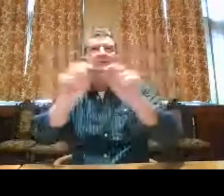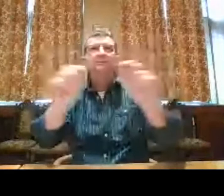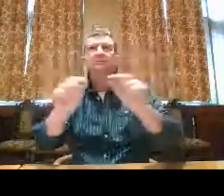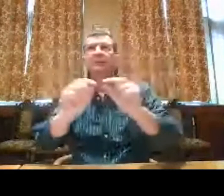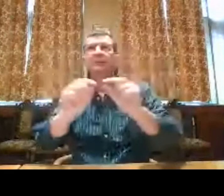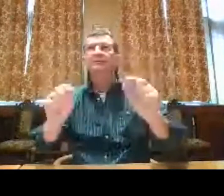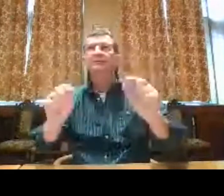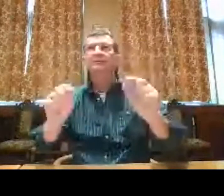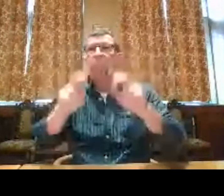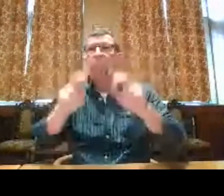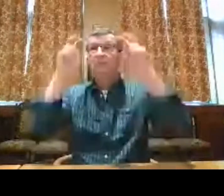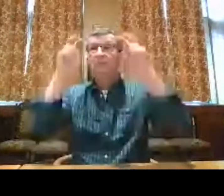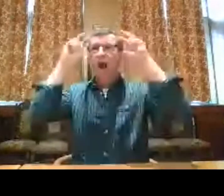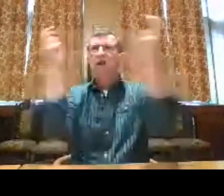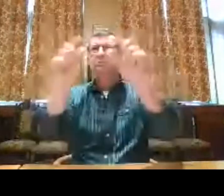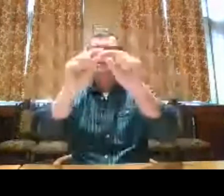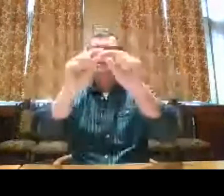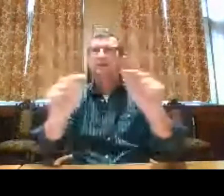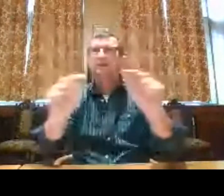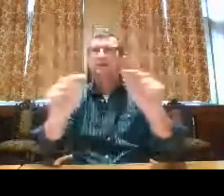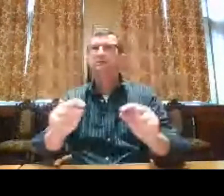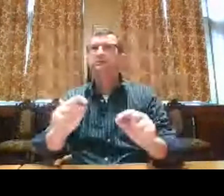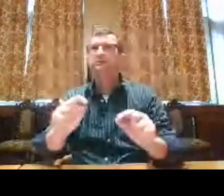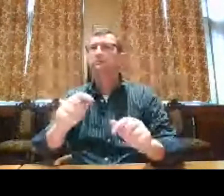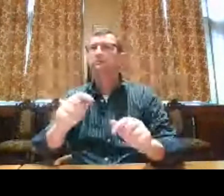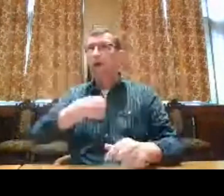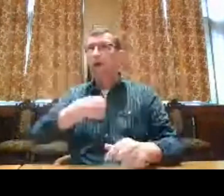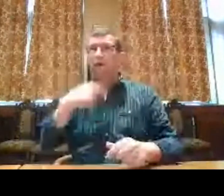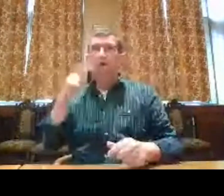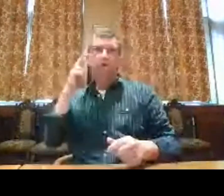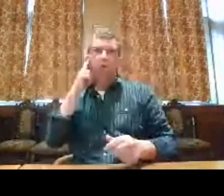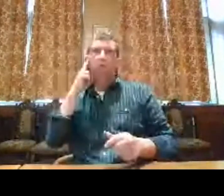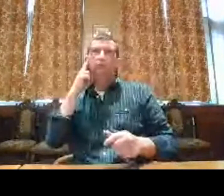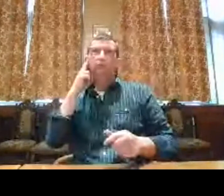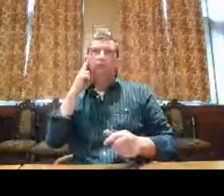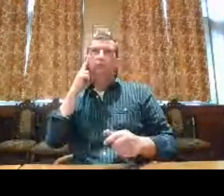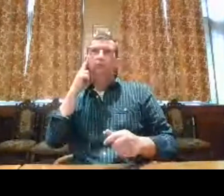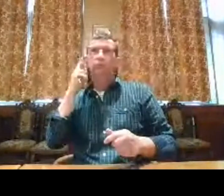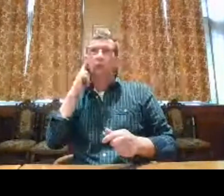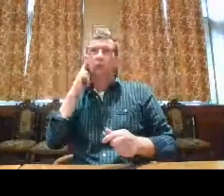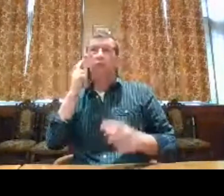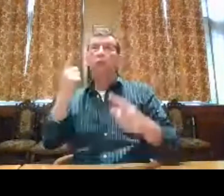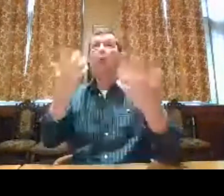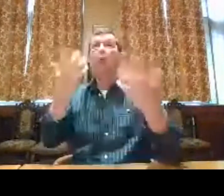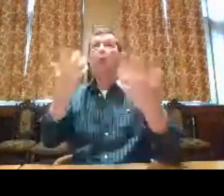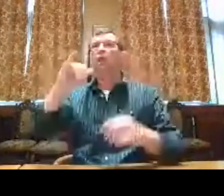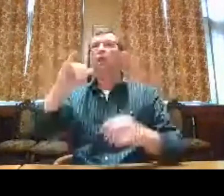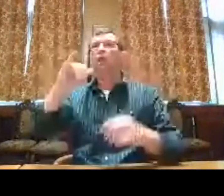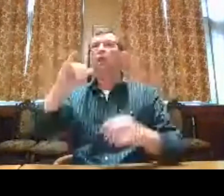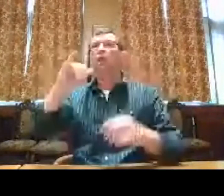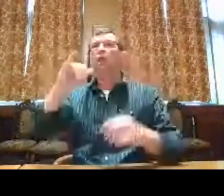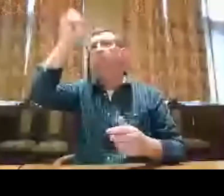Ook de tekst die er vaak in muziek zo gebruikt wordt, is vaak academische tekst. Maar ik als doof persoon,